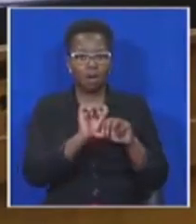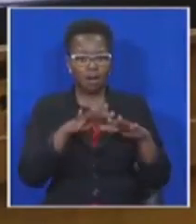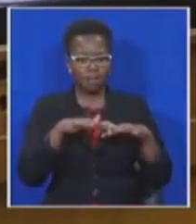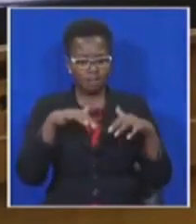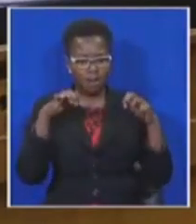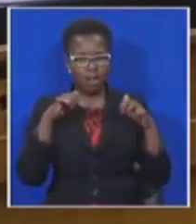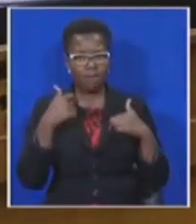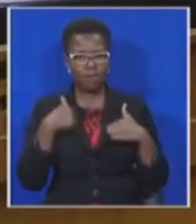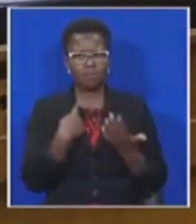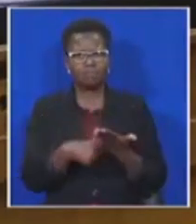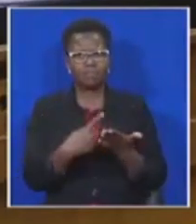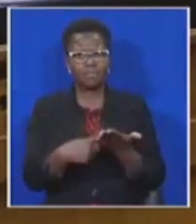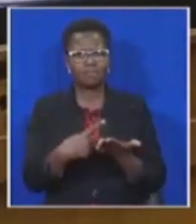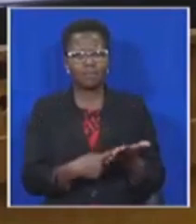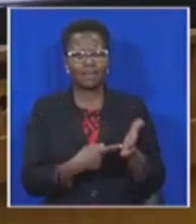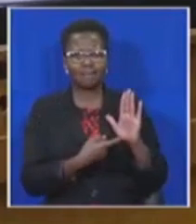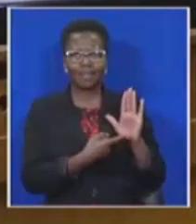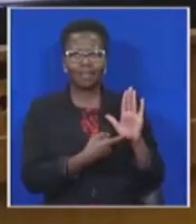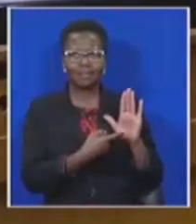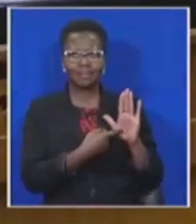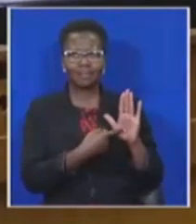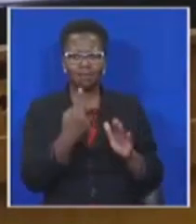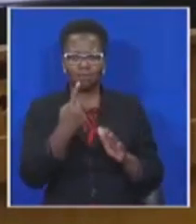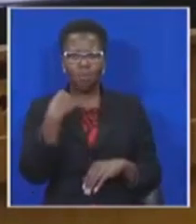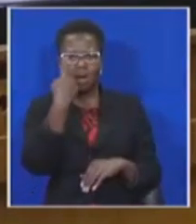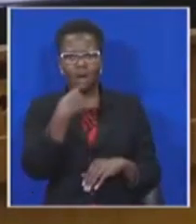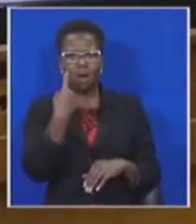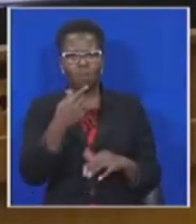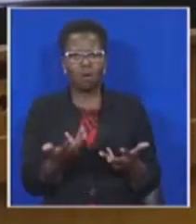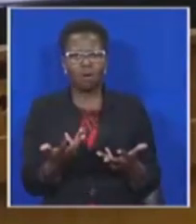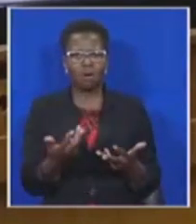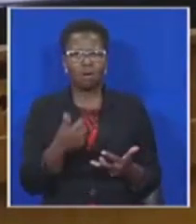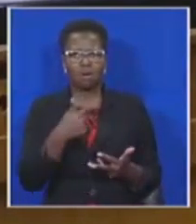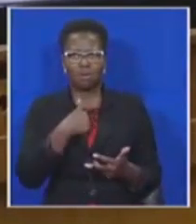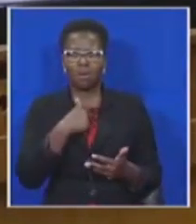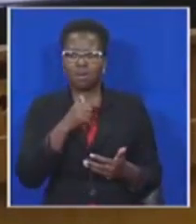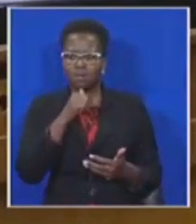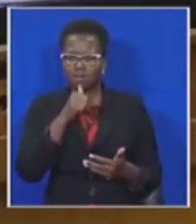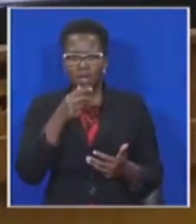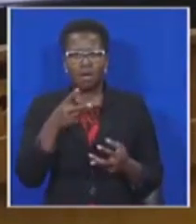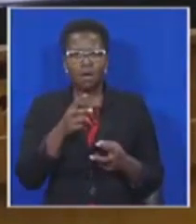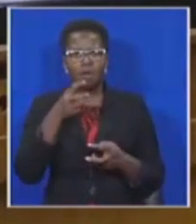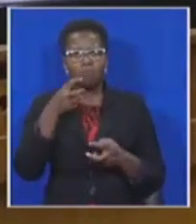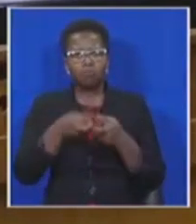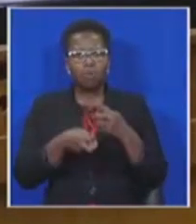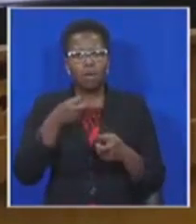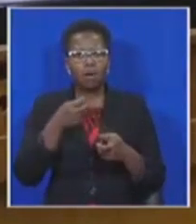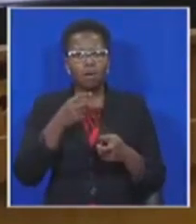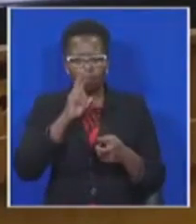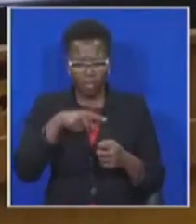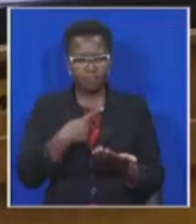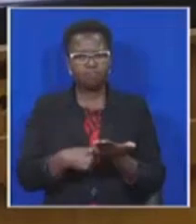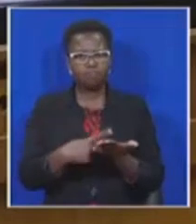gebruik ons nie die tyd eerder om te praat oor die brandpinte van die dag nie? Die antwoord op hierdie vraag is natuurlijk baie eenvoudig.